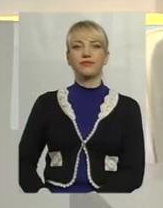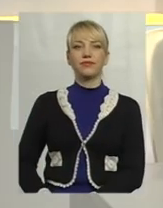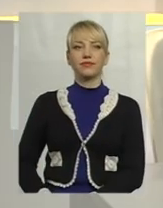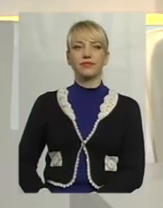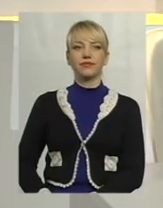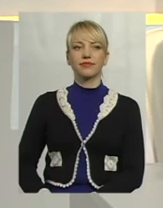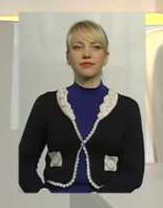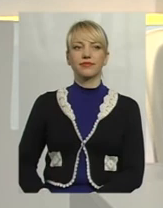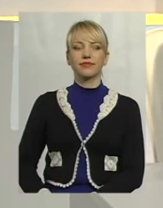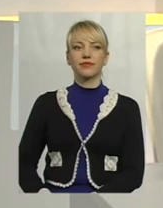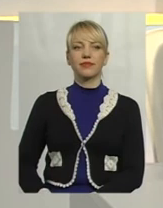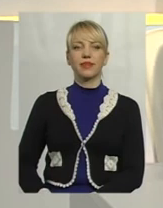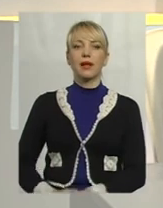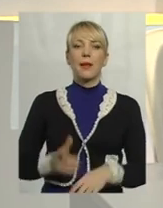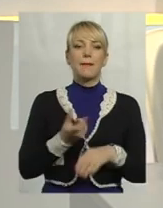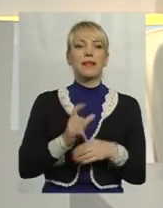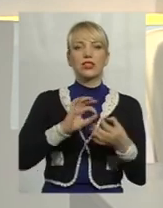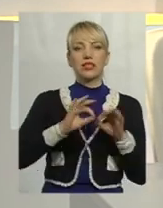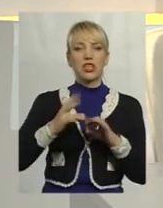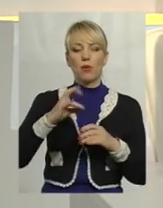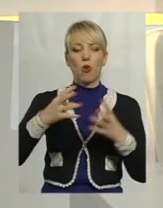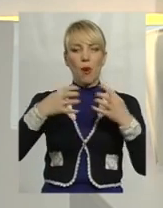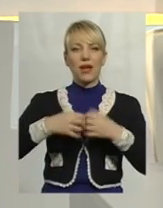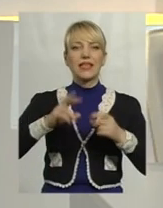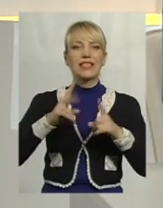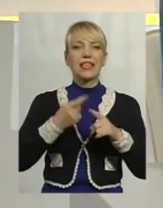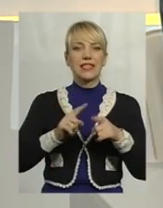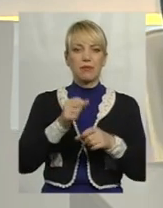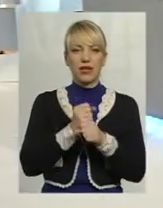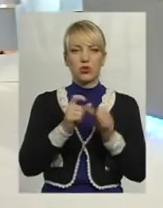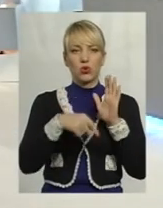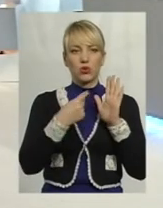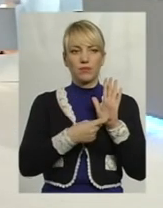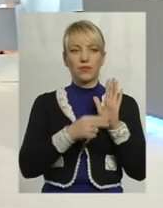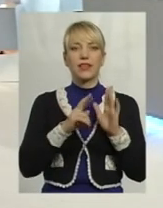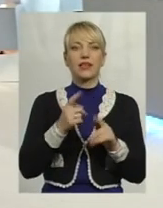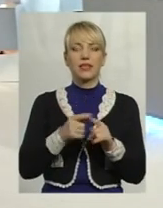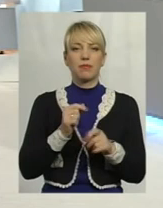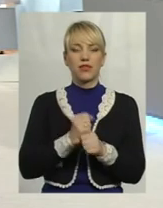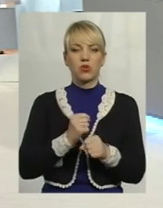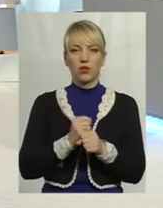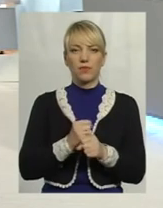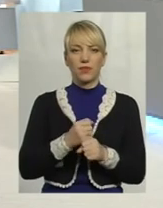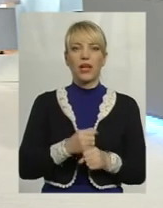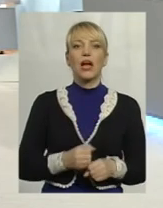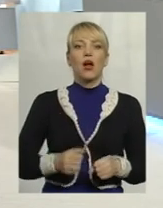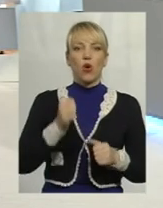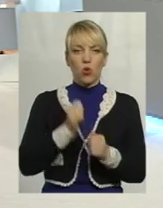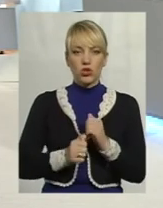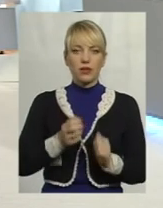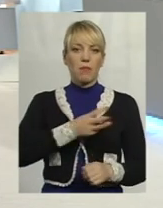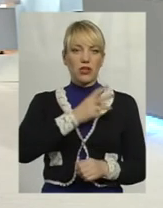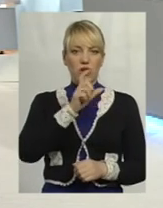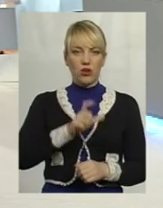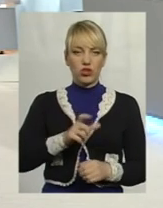Власне, більш детальніше про механізм. Як це працює? Як це працює? Кожний бажаючий